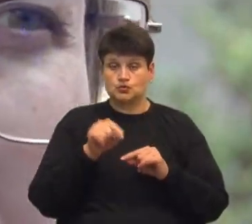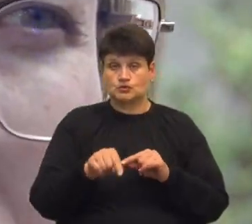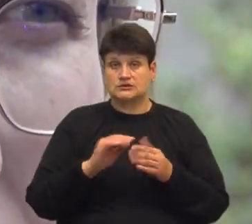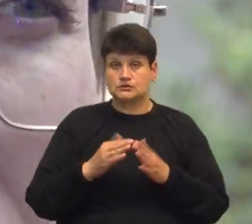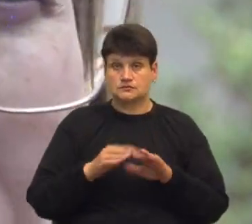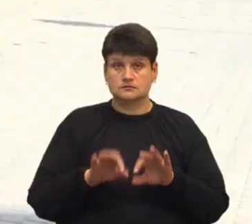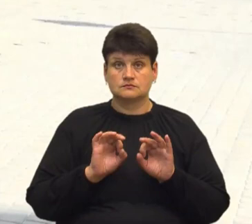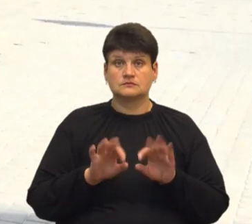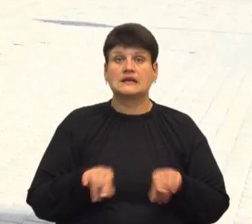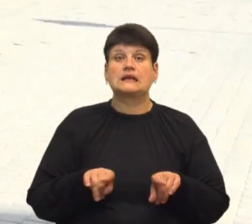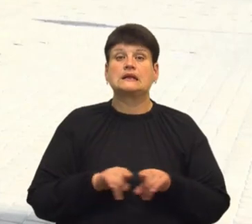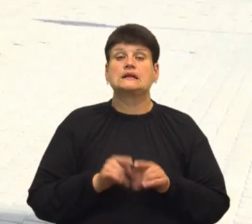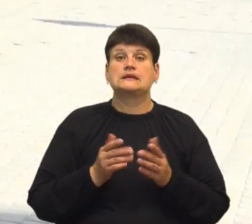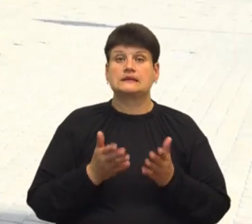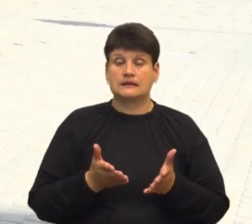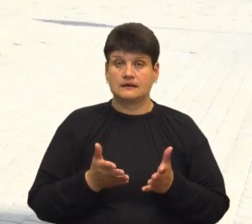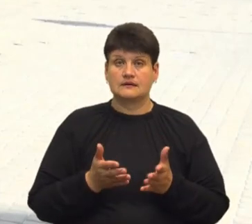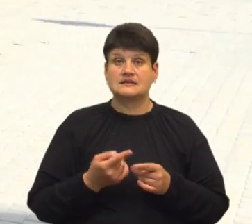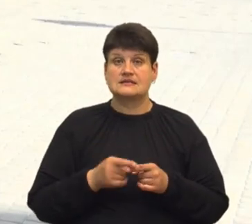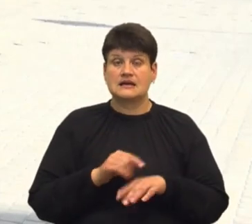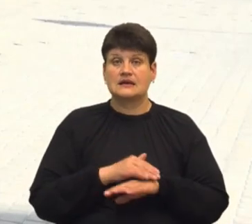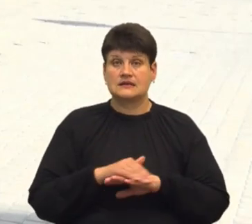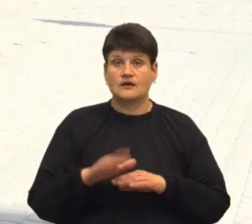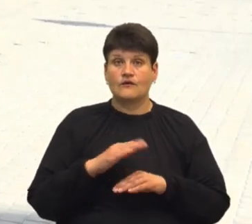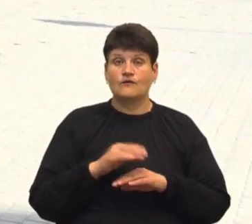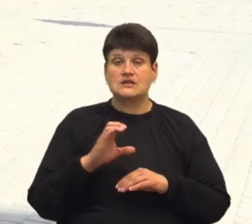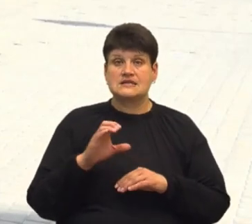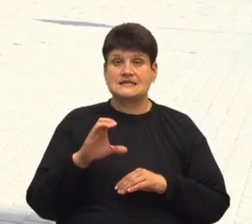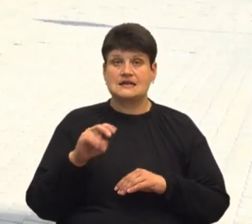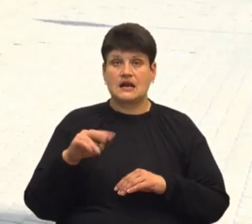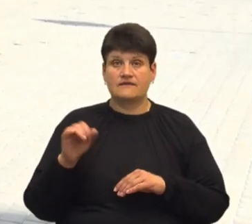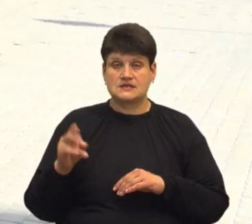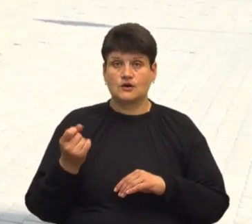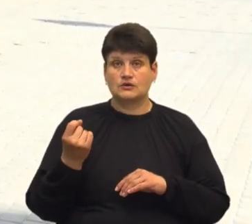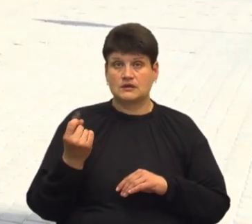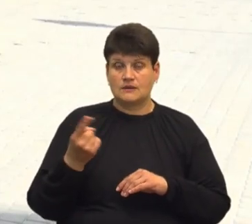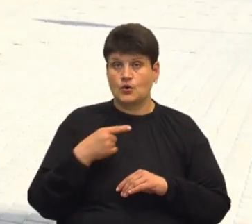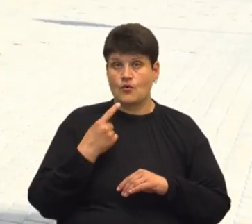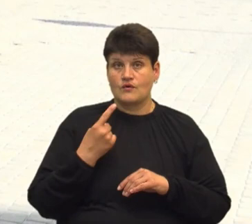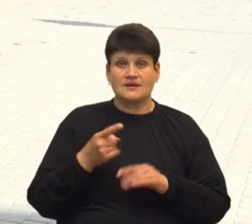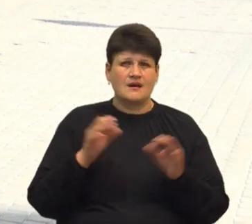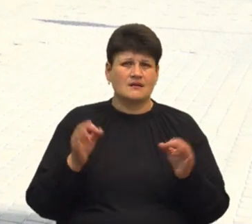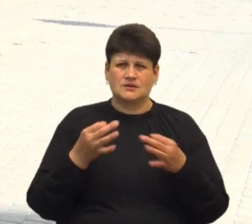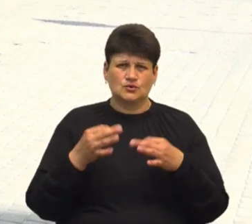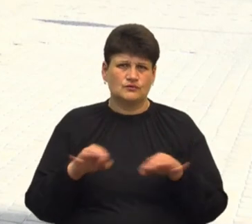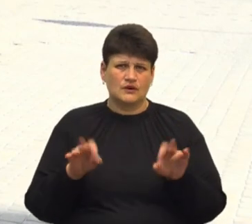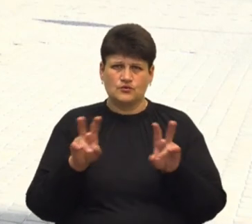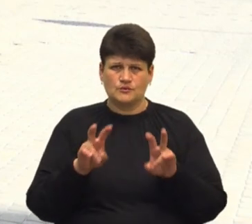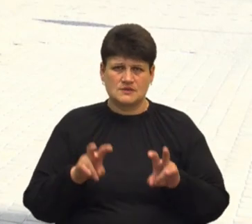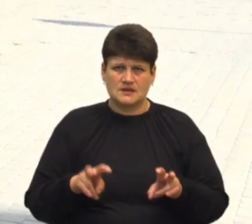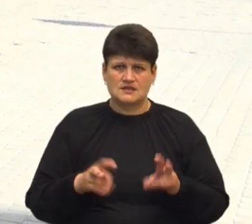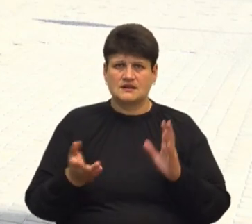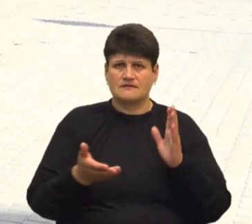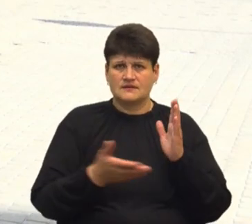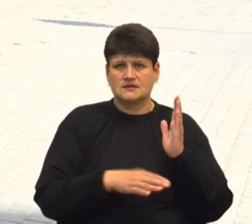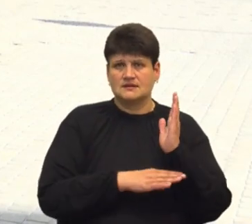прокоментували так. За даною адресою вулиця Слівенська, 11, на даній зоні, про яку говорять мешканці, жодних дозволів чи обстежень на вирізання зелених